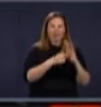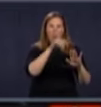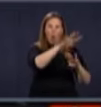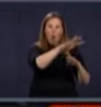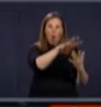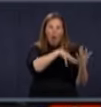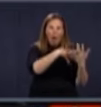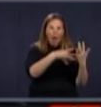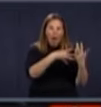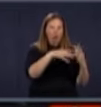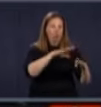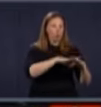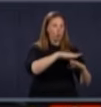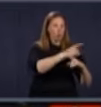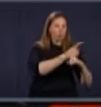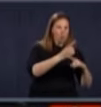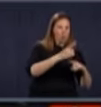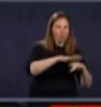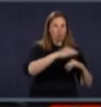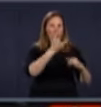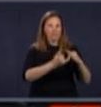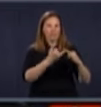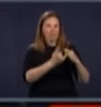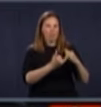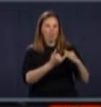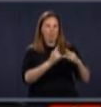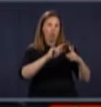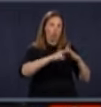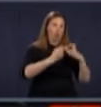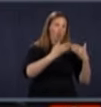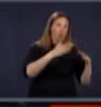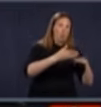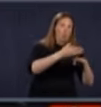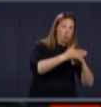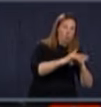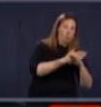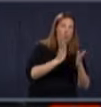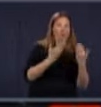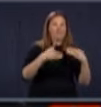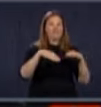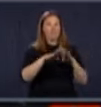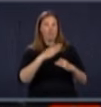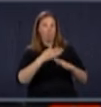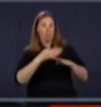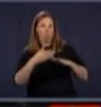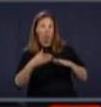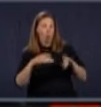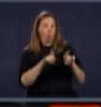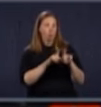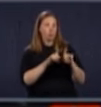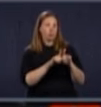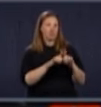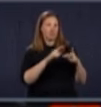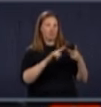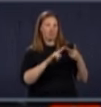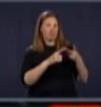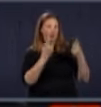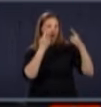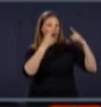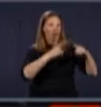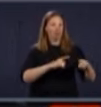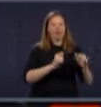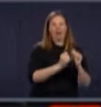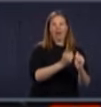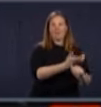semaine et la fin de semaine, pour nous donner plus de capacité, des ententes avec les cliniques privées, on en a plusieurs à Montréal,